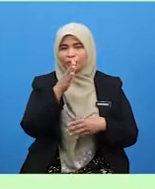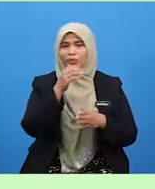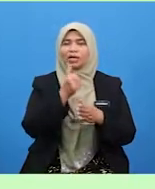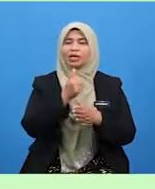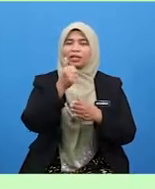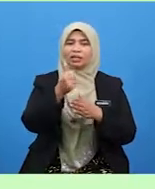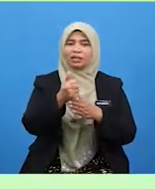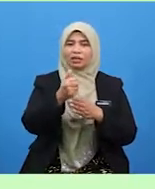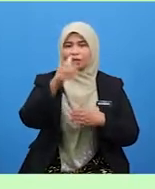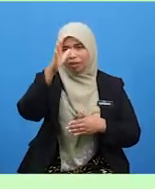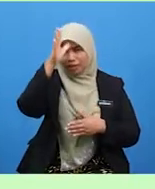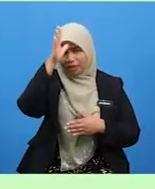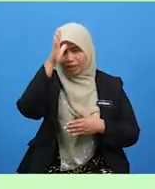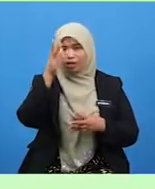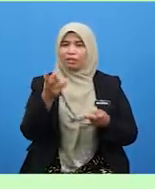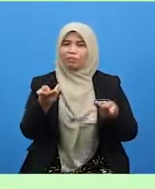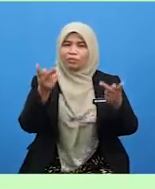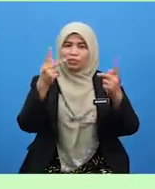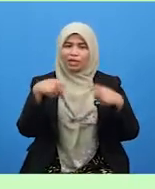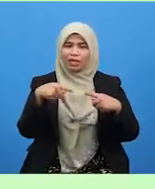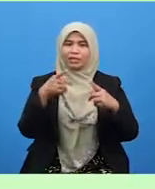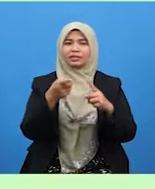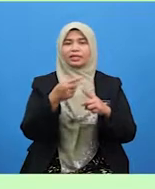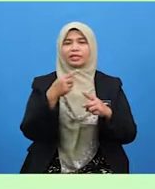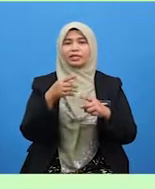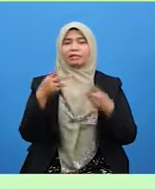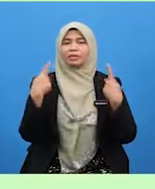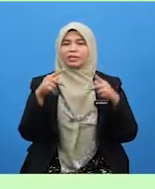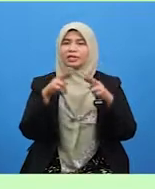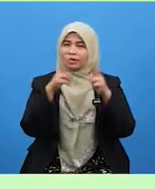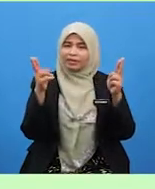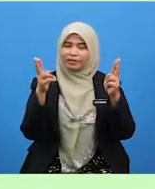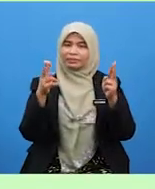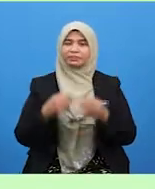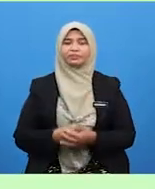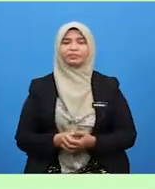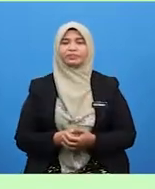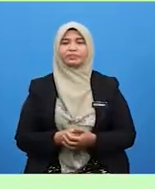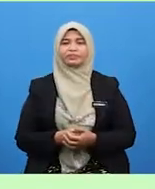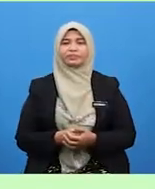ibu atau ayah pulang dari pasaraya?